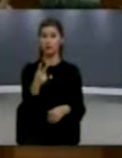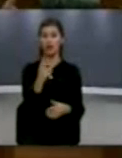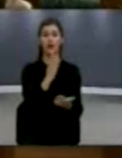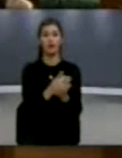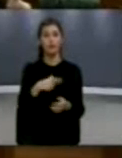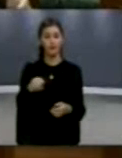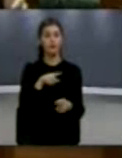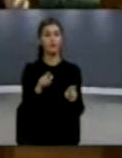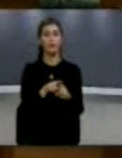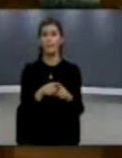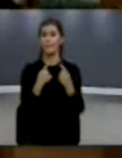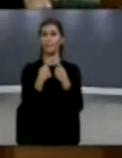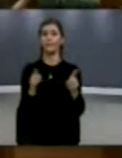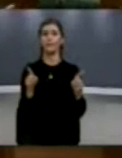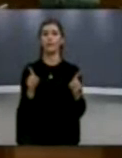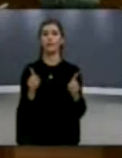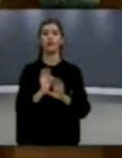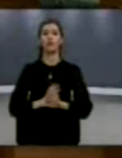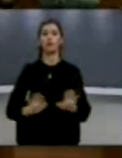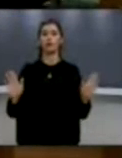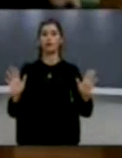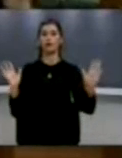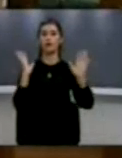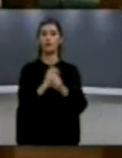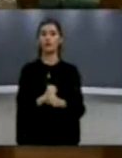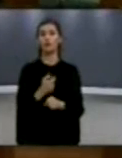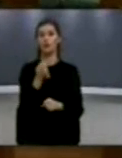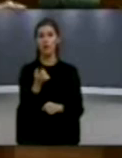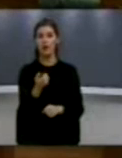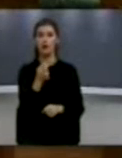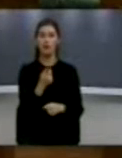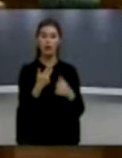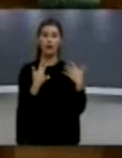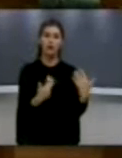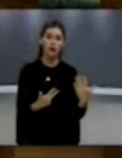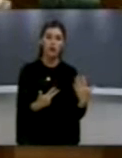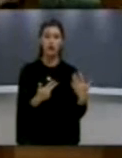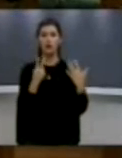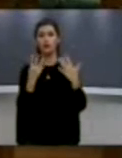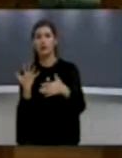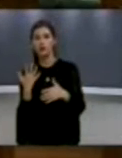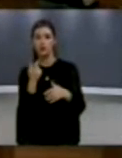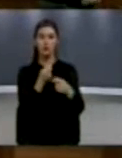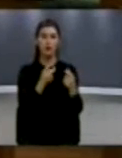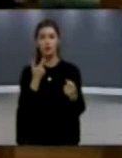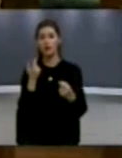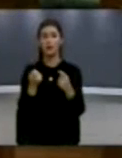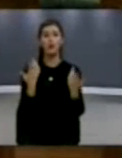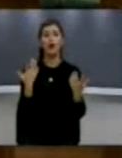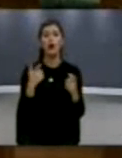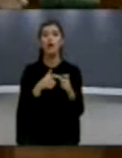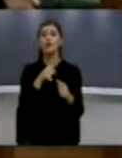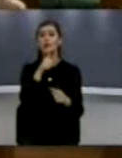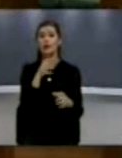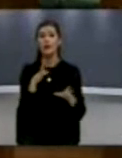qasje e tyre ka qenë basu kry. Përfundaj edhe pak, 80% 95% e kështë më raut. E që është po kryët, e ku po kryët,